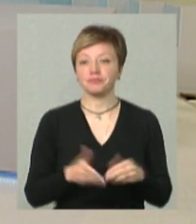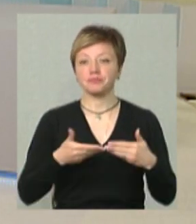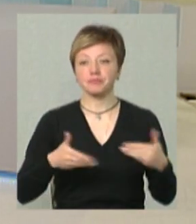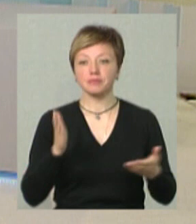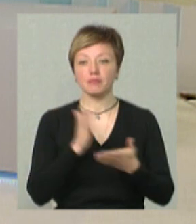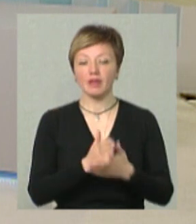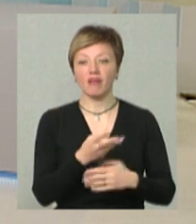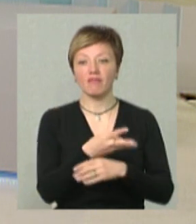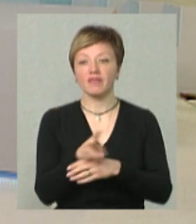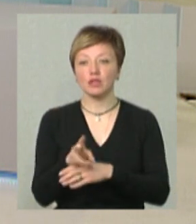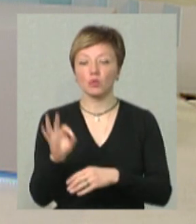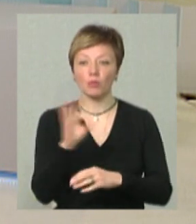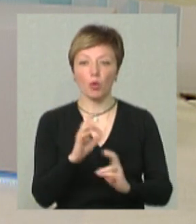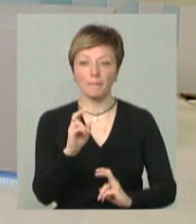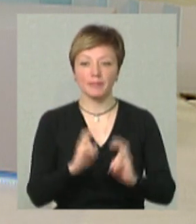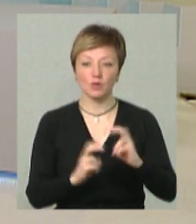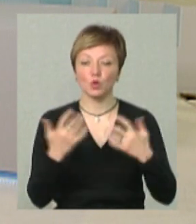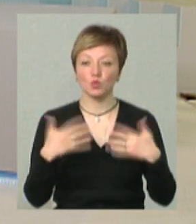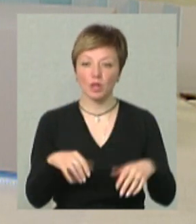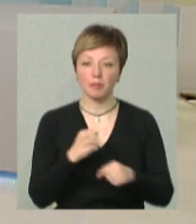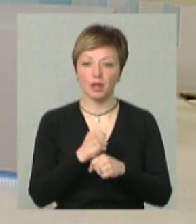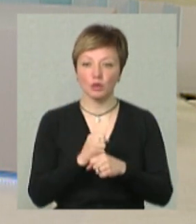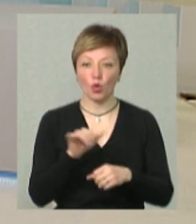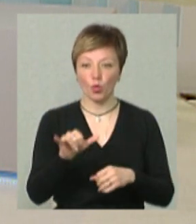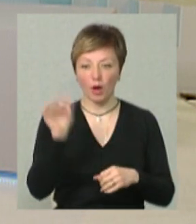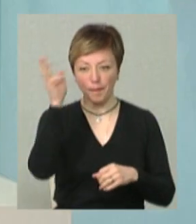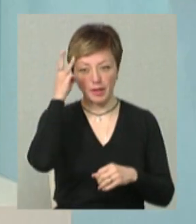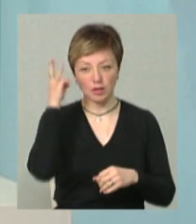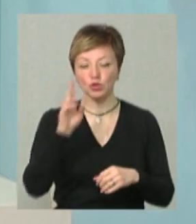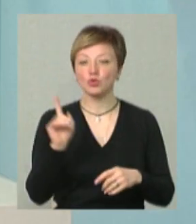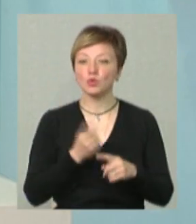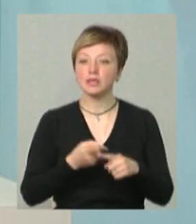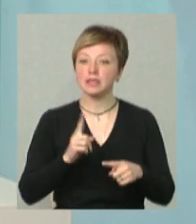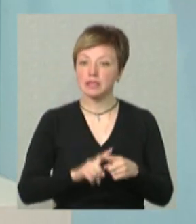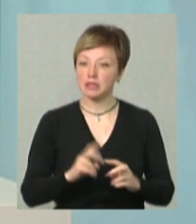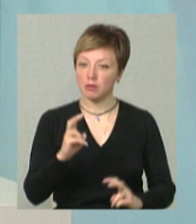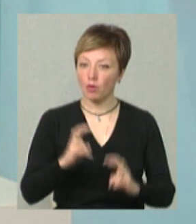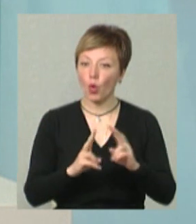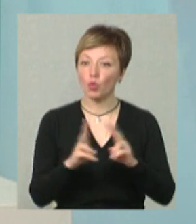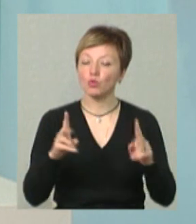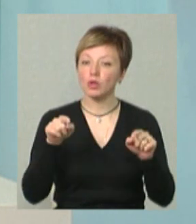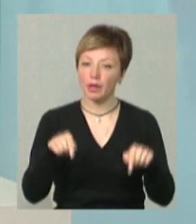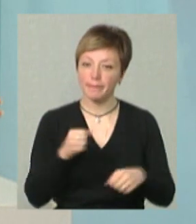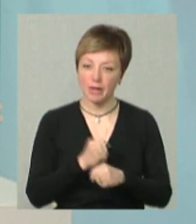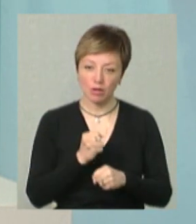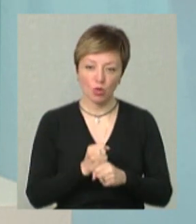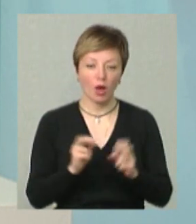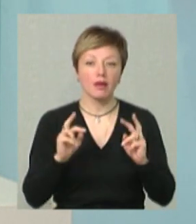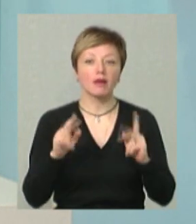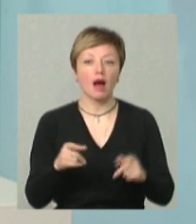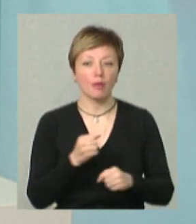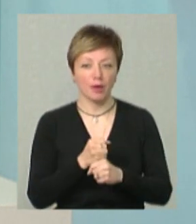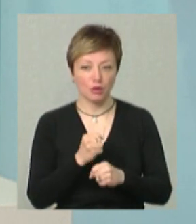відео про підприємство, яке вже працює у Хмельницькому. Що це за підприємство, хто там працює, і як їм